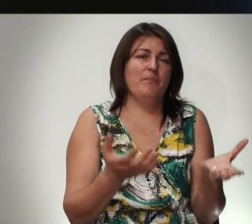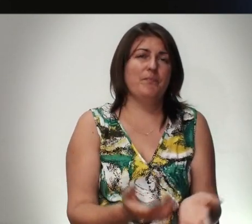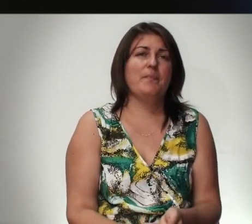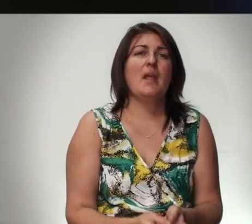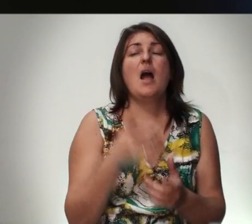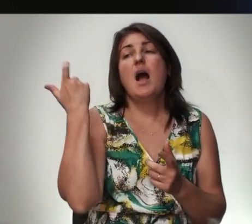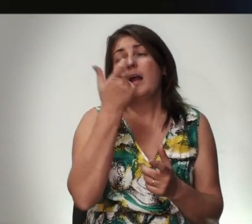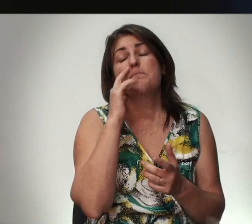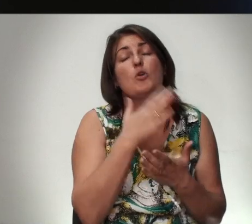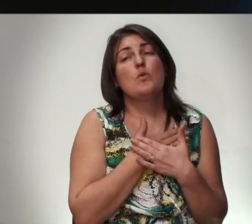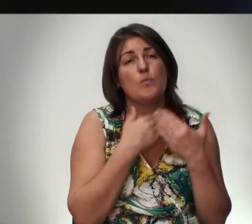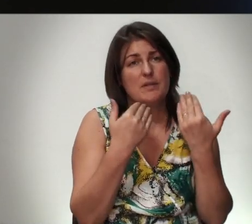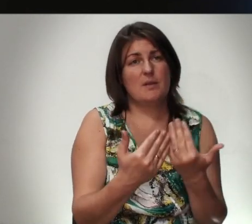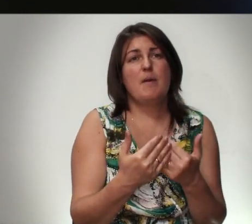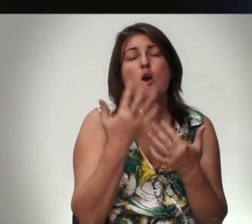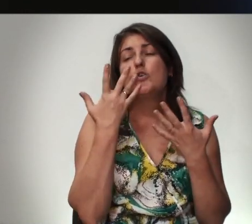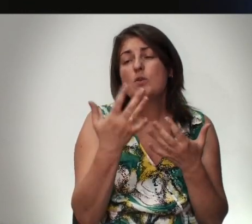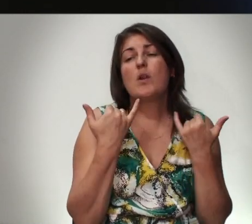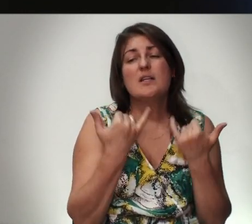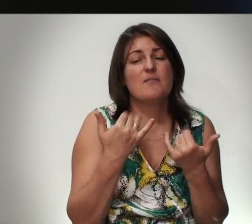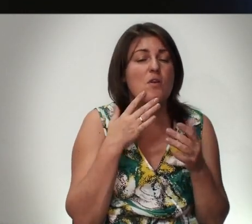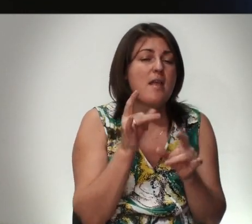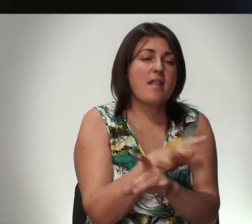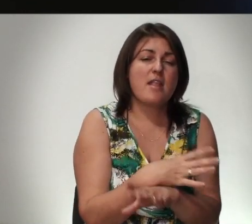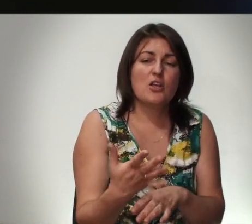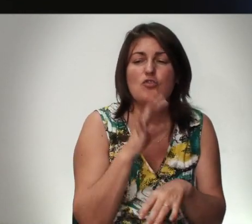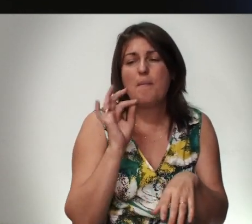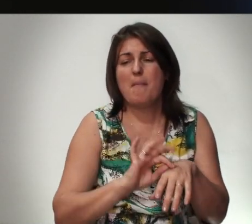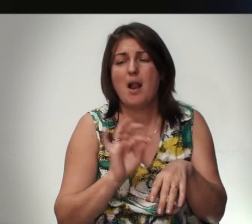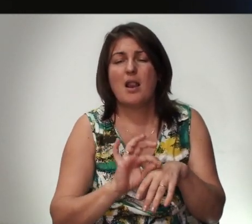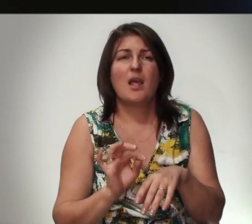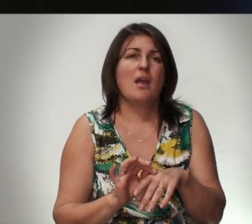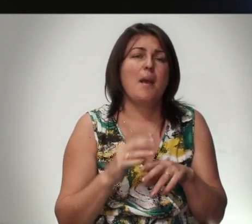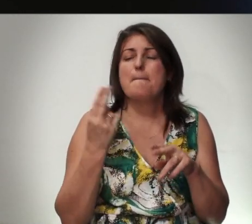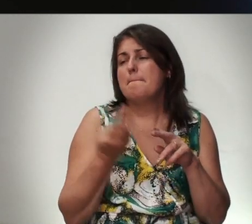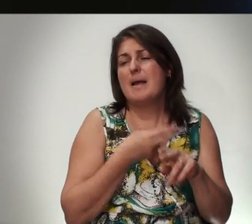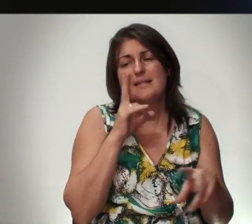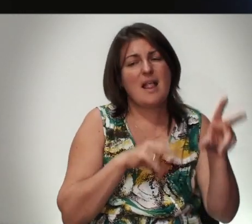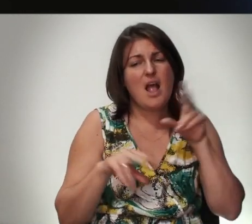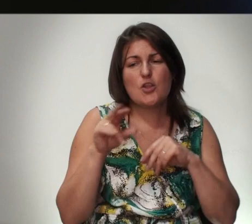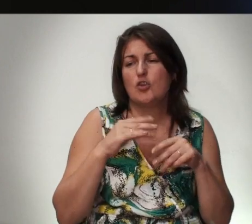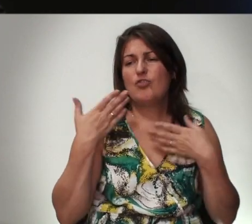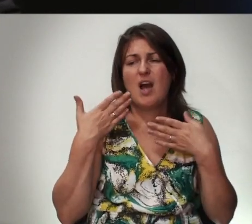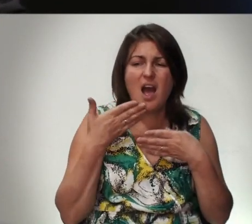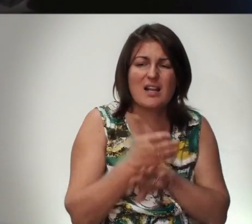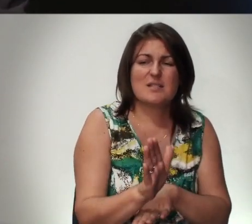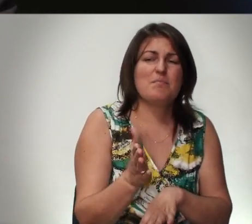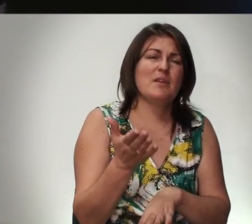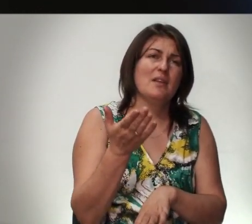Господь Любит Тебя Сколько Сегодня Нищих Больных Безнадежных Разбитых